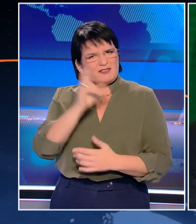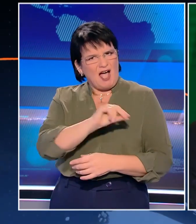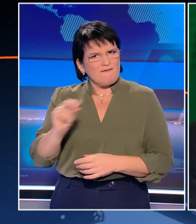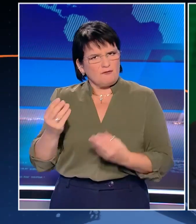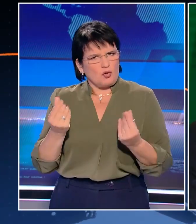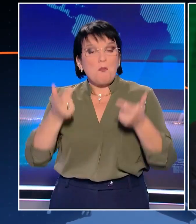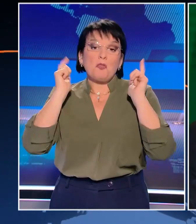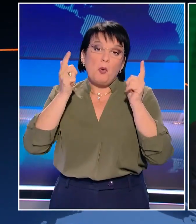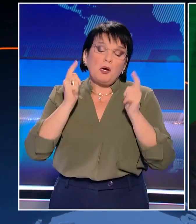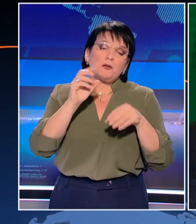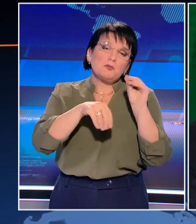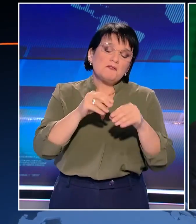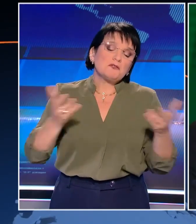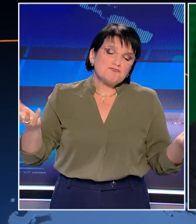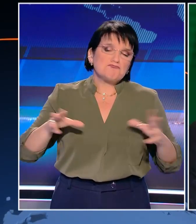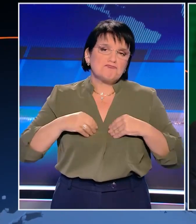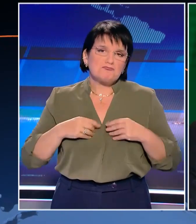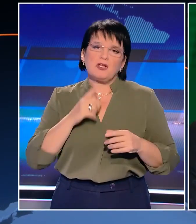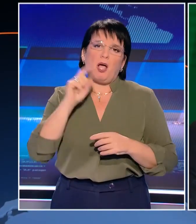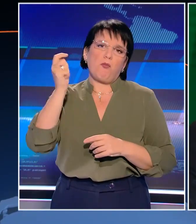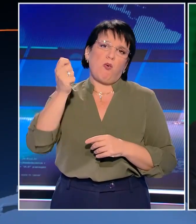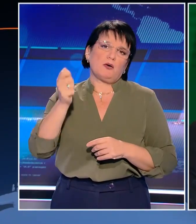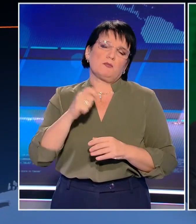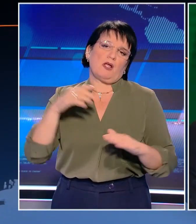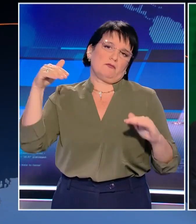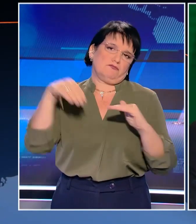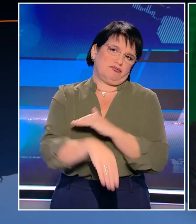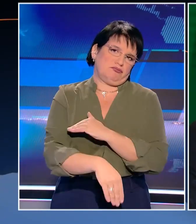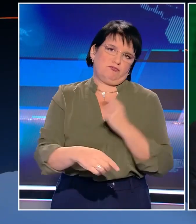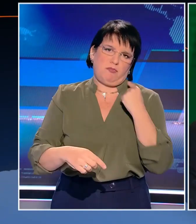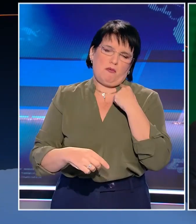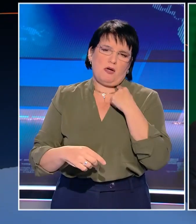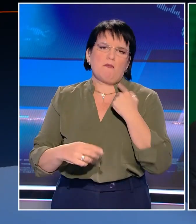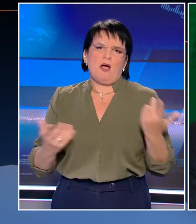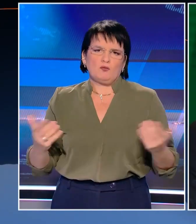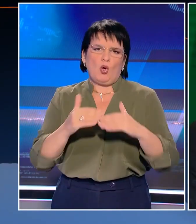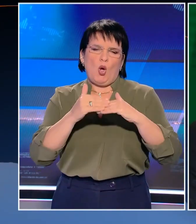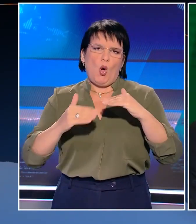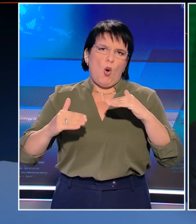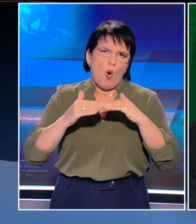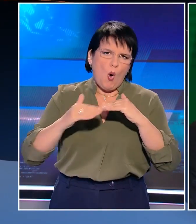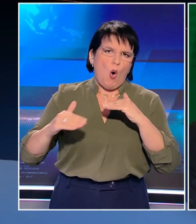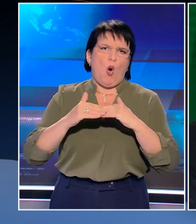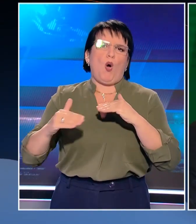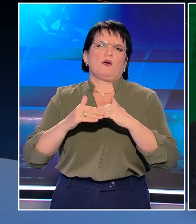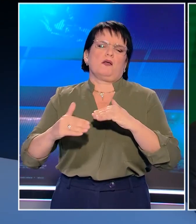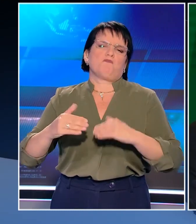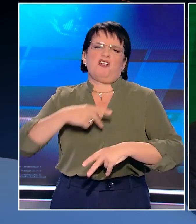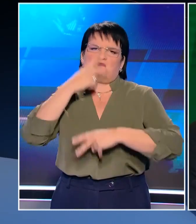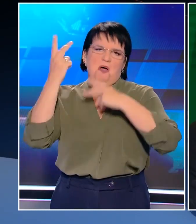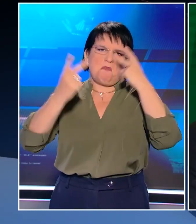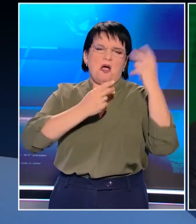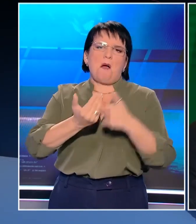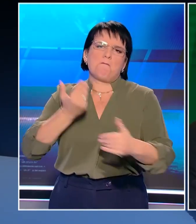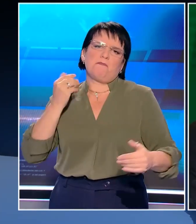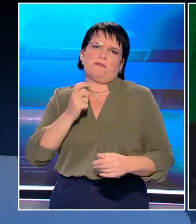δημοκρατία είναι δημοκρατία και περιλαμβάνει και την πολιτική αυτοχειρία. Κάθε έννοια κόκκινης γραμμής έχει ήδη καταπατηθεί πριν